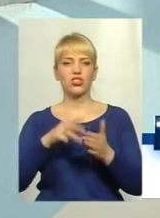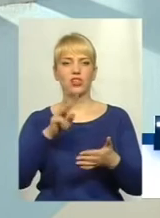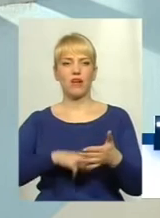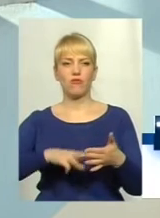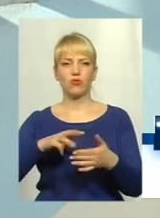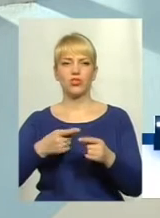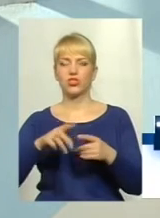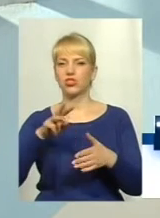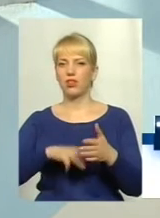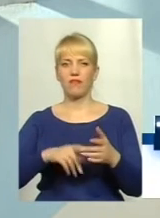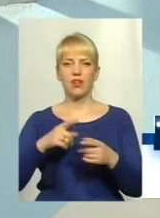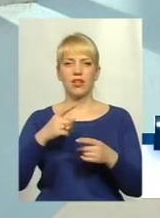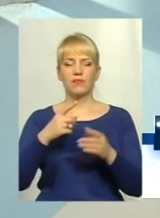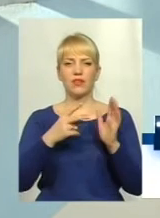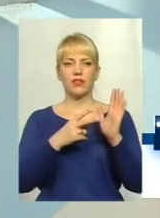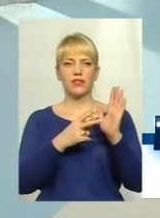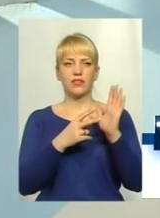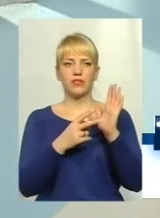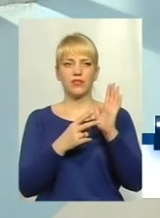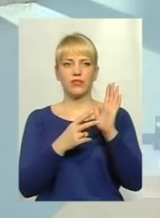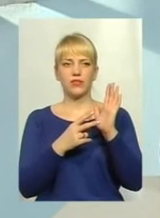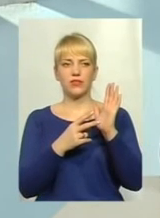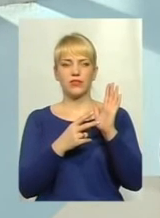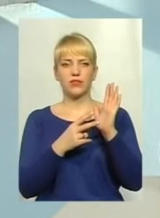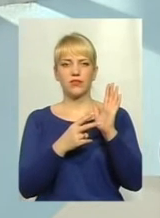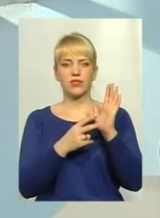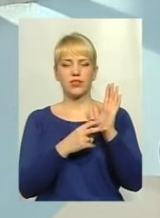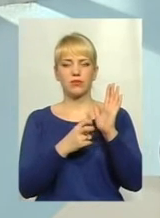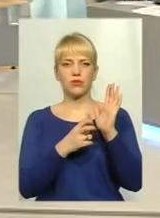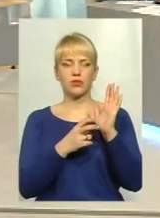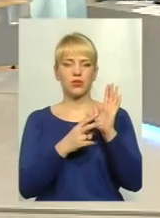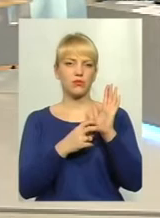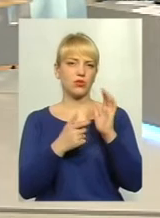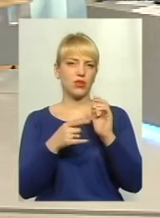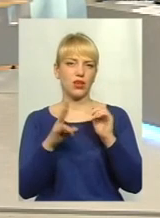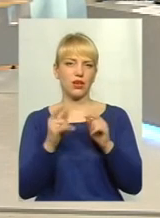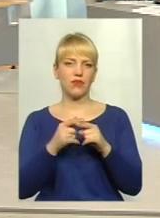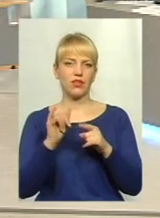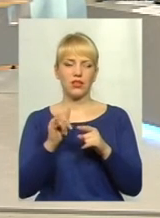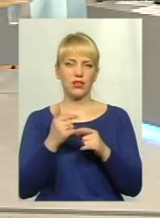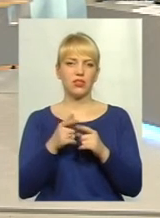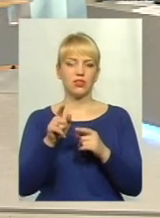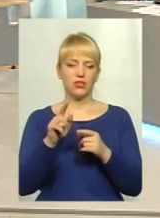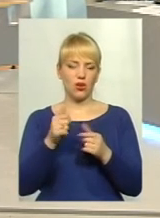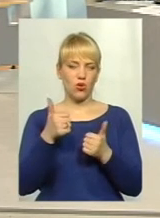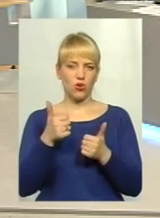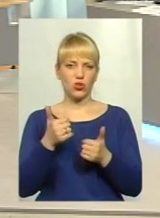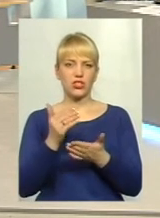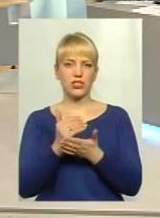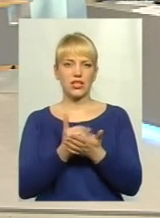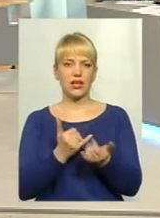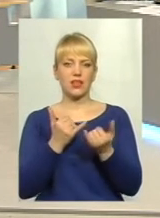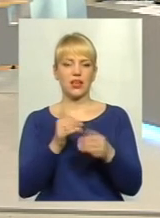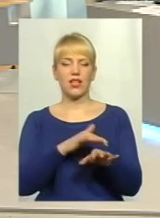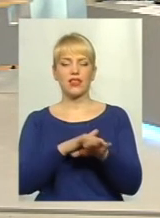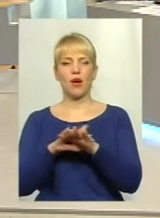штраф там немаленький, від 850 гривень. Тобто це хороша стаття для наповнення бюджету? Це хороша стаття для наповнення